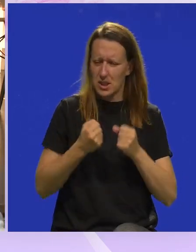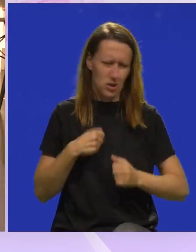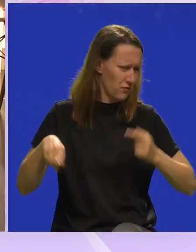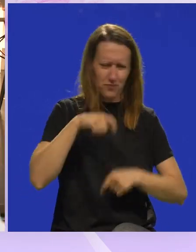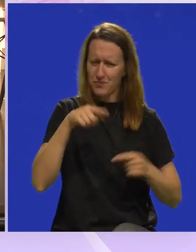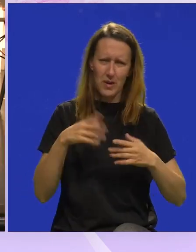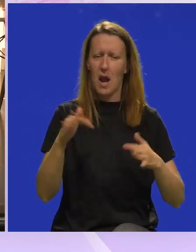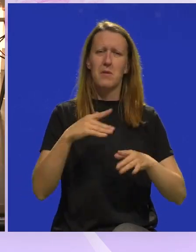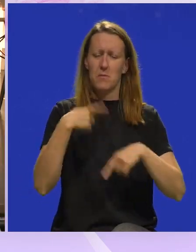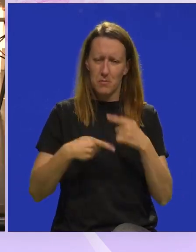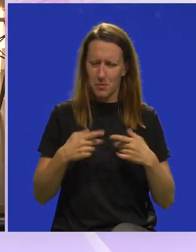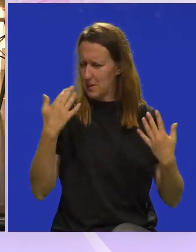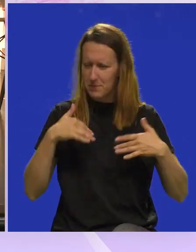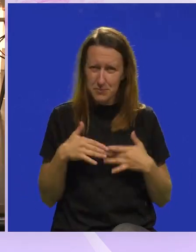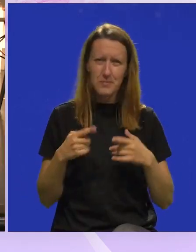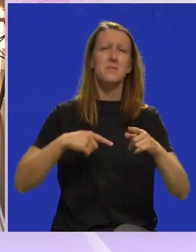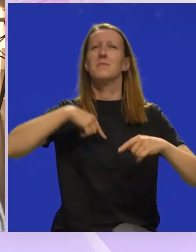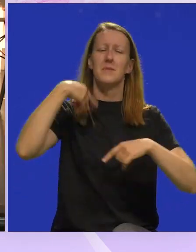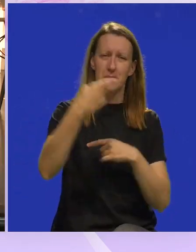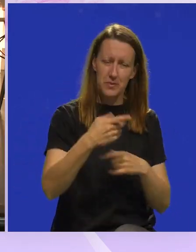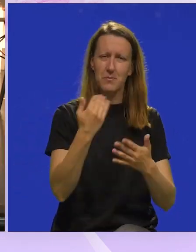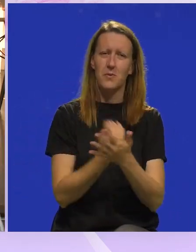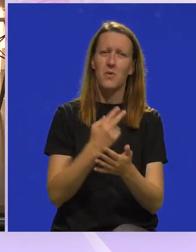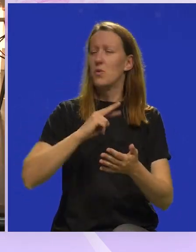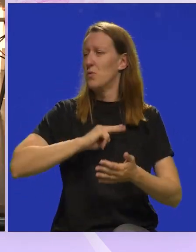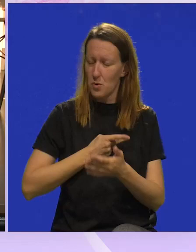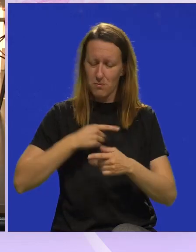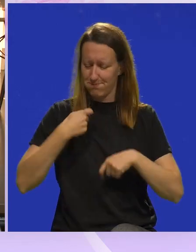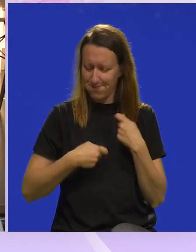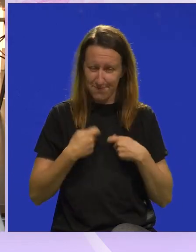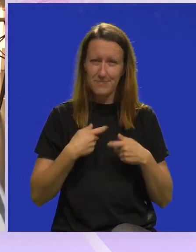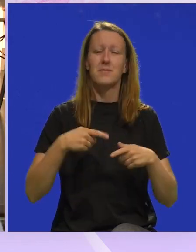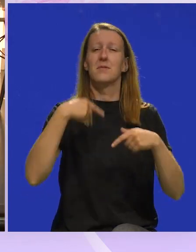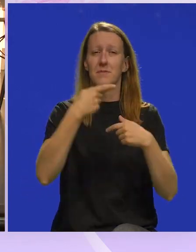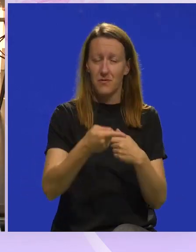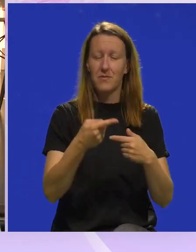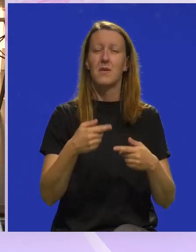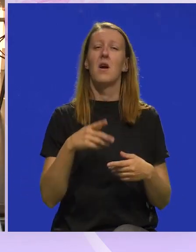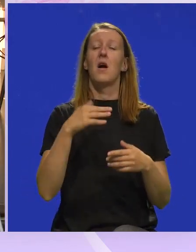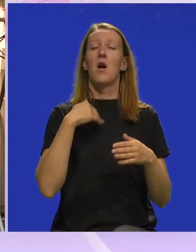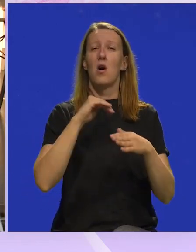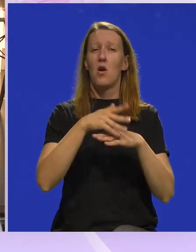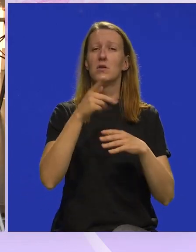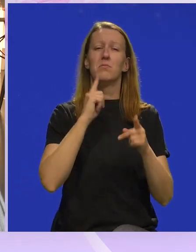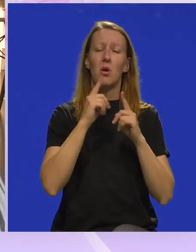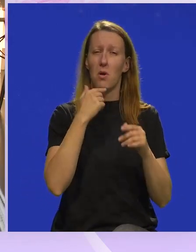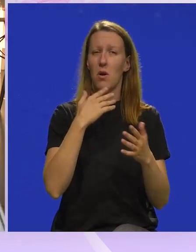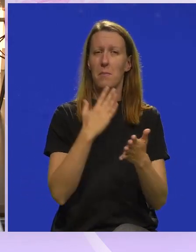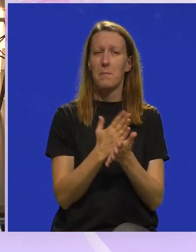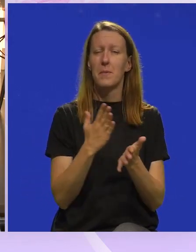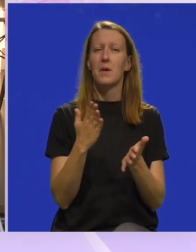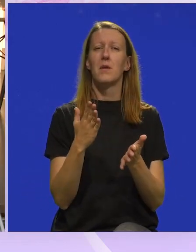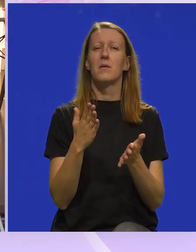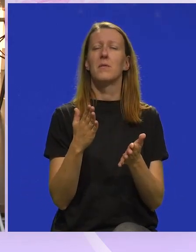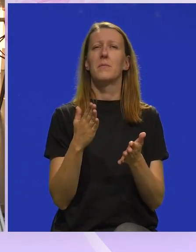trčimo i ajmo se promijeniti sada u potpuno nešto drugo. Međutim, evo, kažem, nama je kroz proces proba koji je stvarno bio